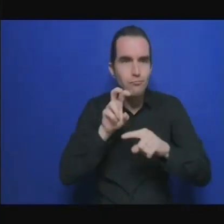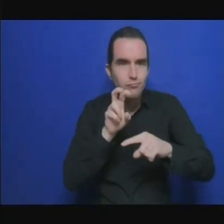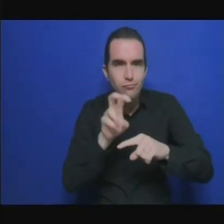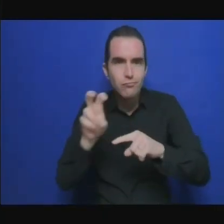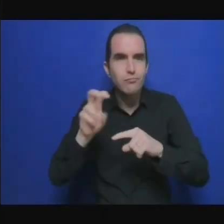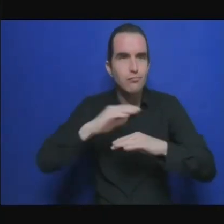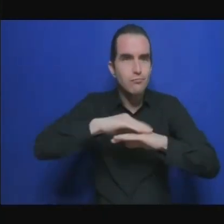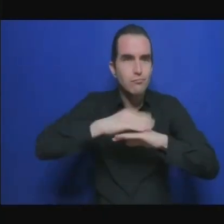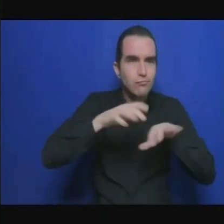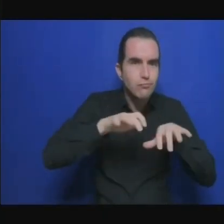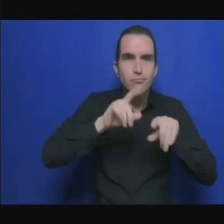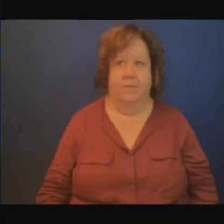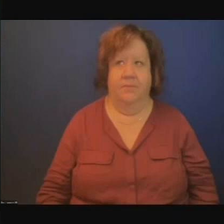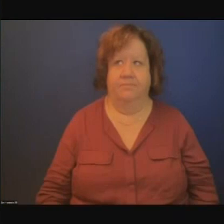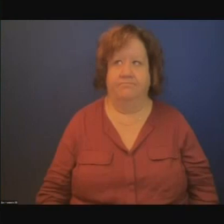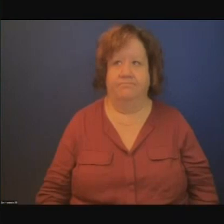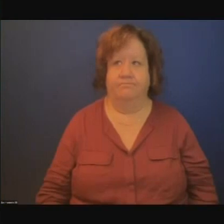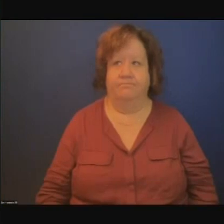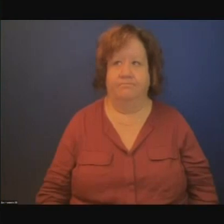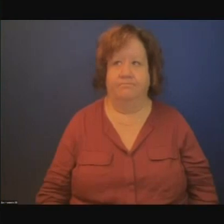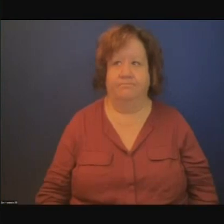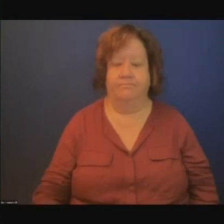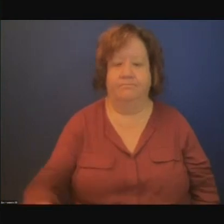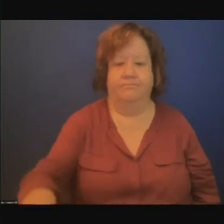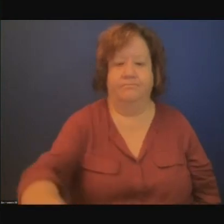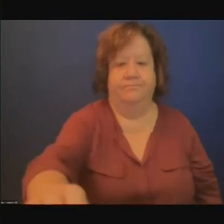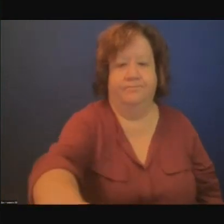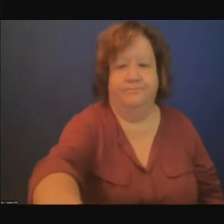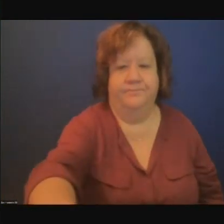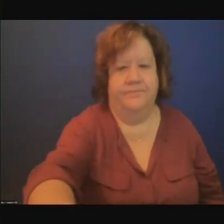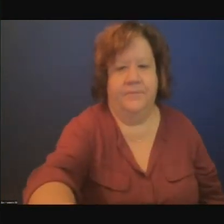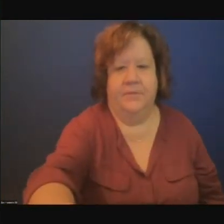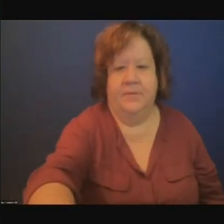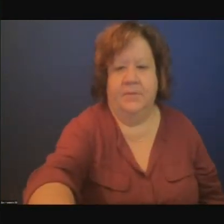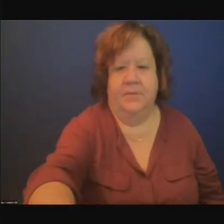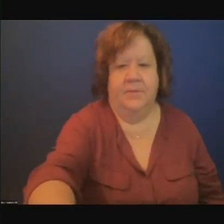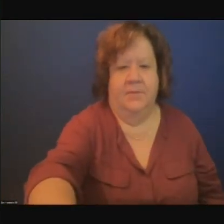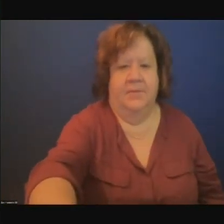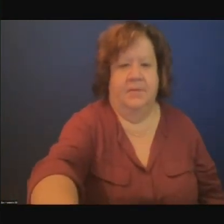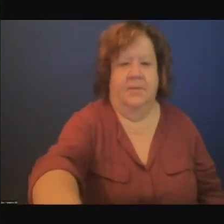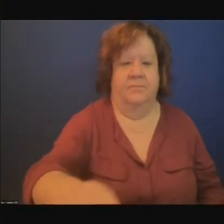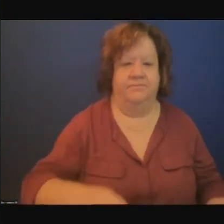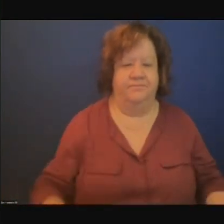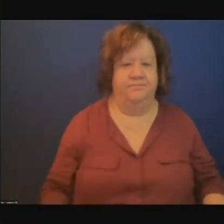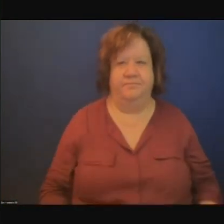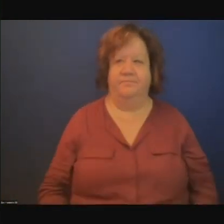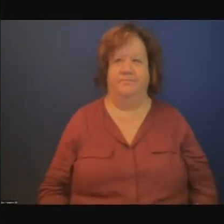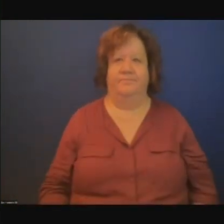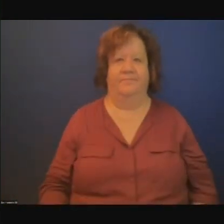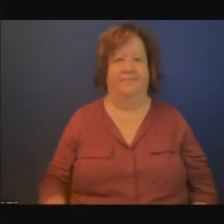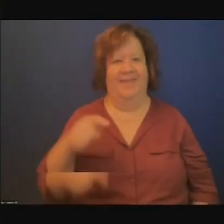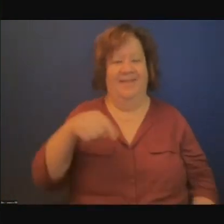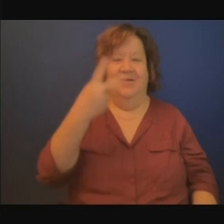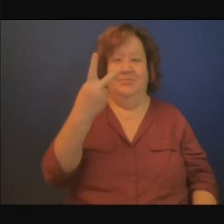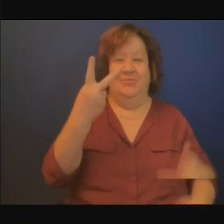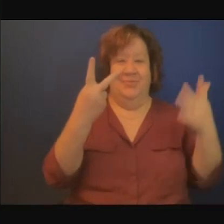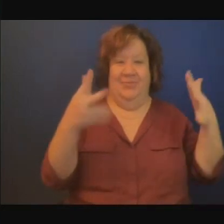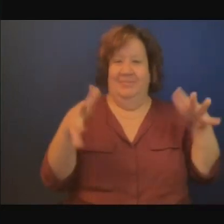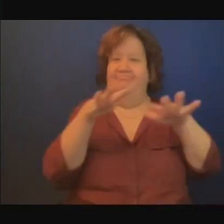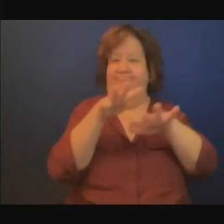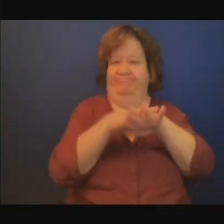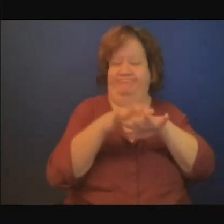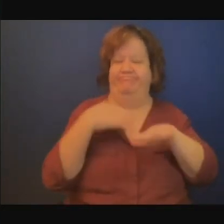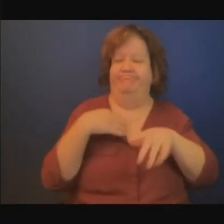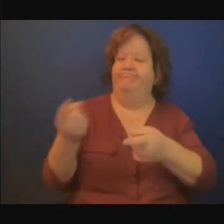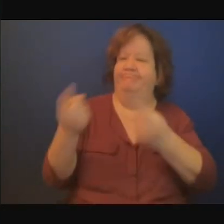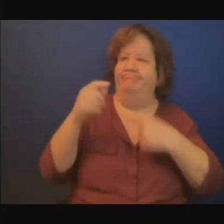cette dichotomie, je voulais me tourner vers Albert qui travaille donc avec